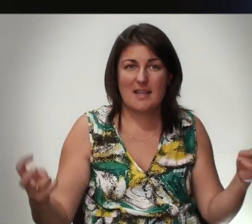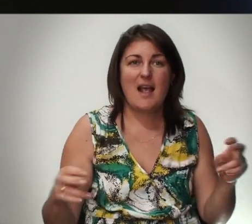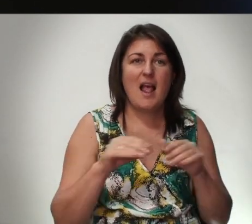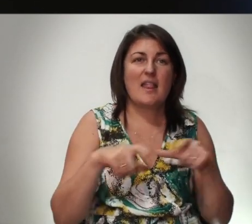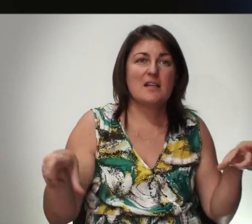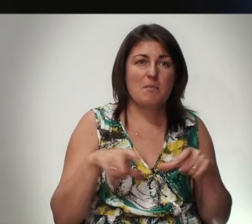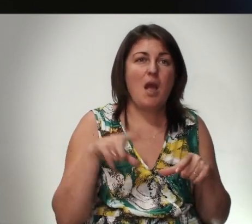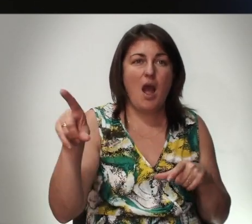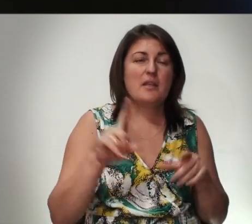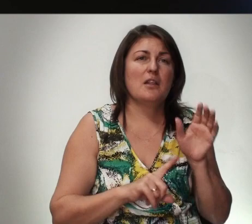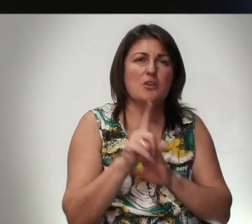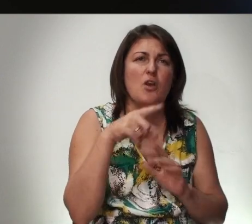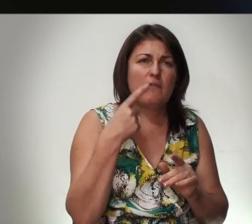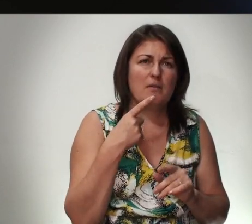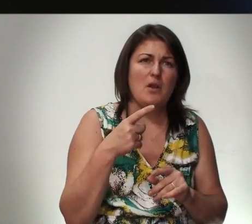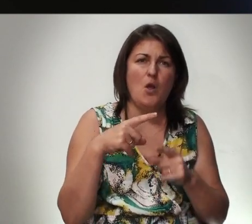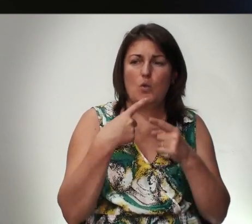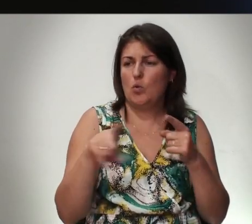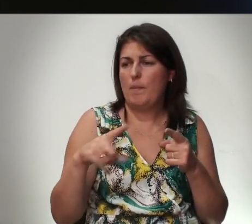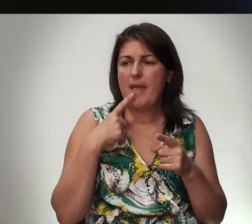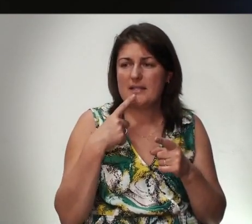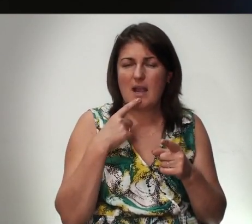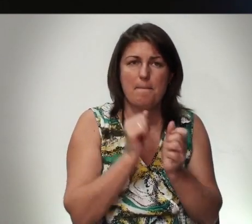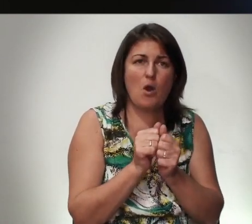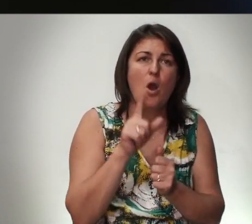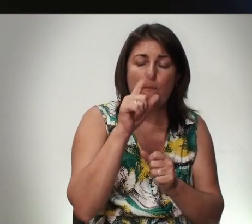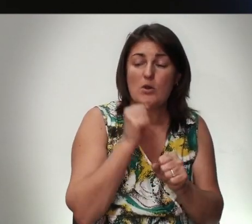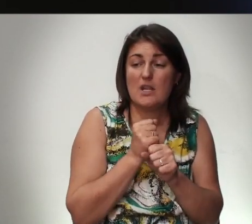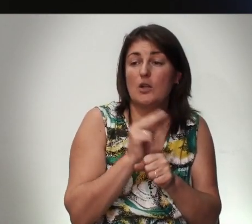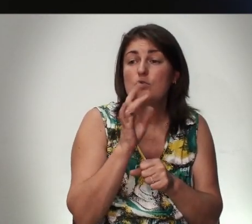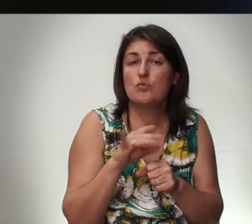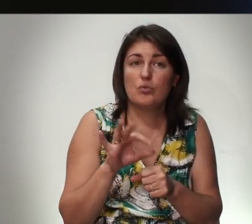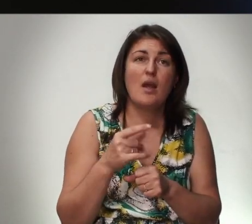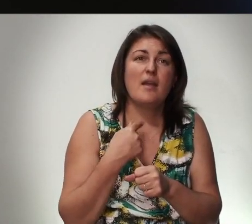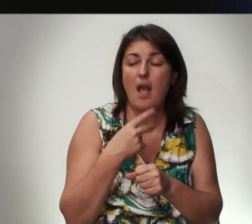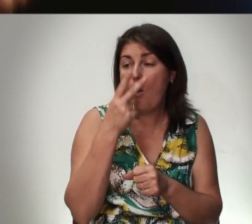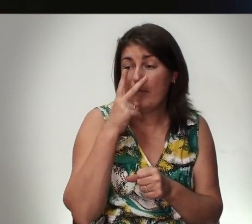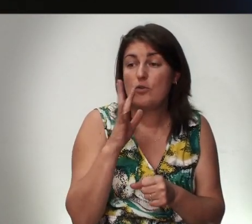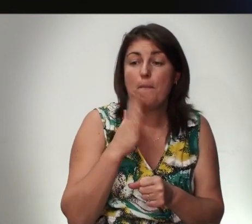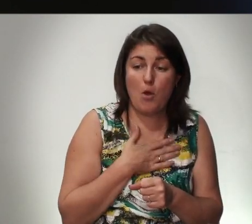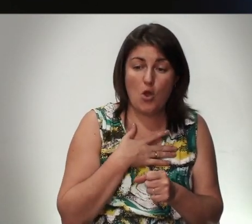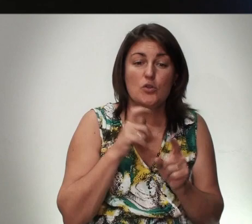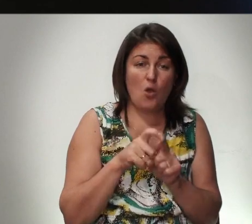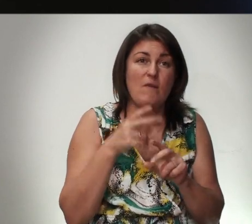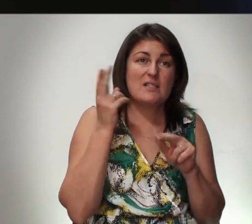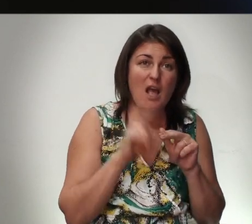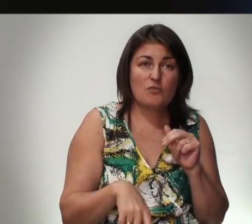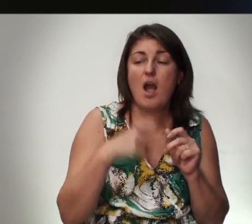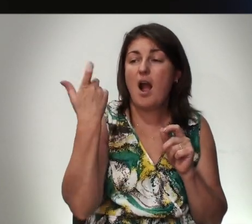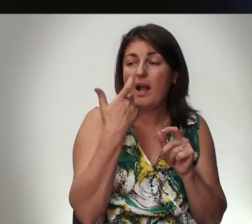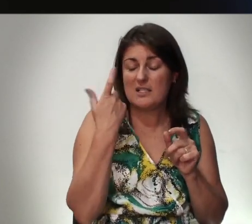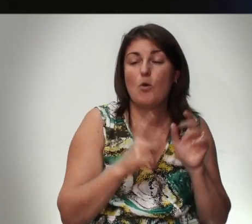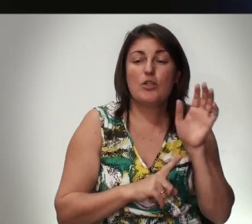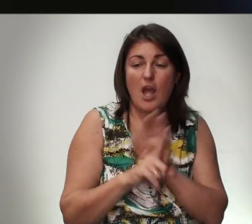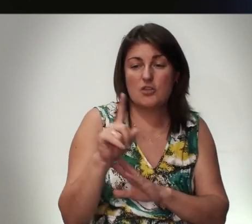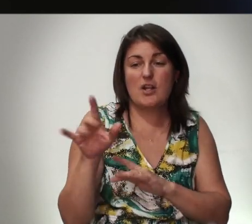Скамейке Они Начали Говорить Иными Языками Молиться Бог Сделал Чудо Я Увидел Что Мое Слово Закончилось Господь Начал